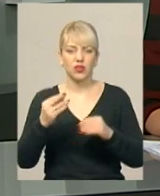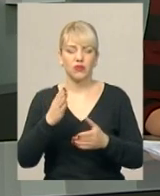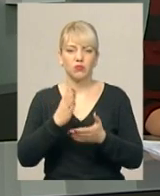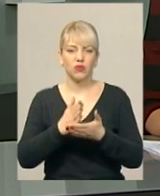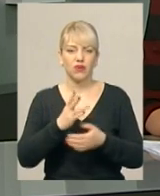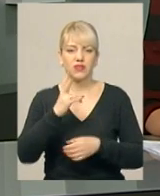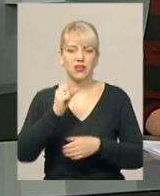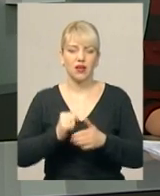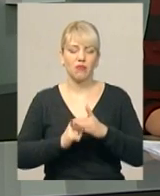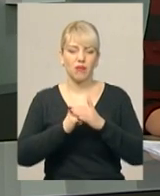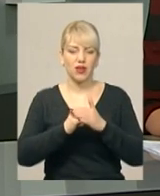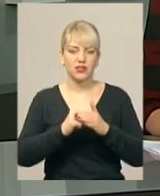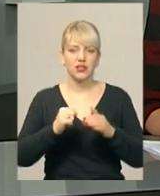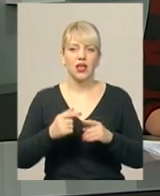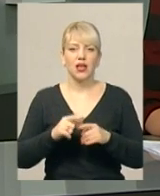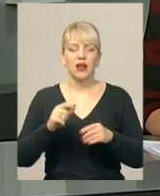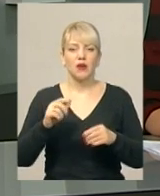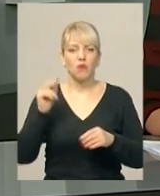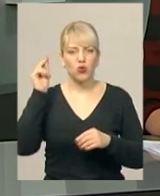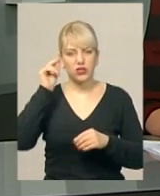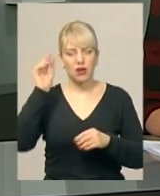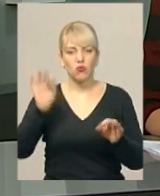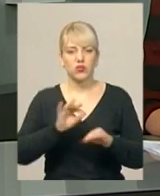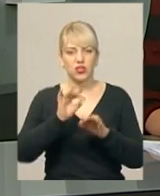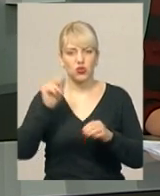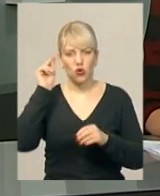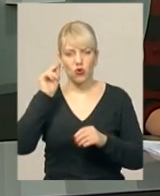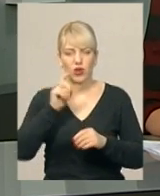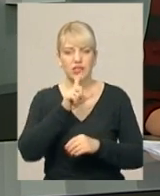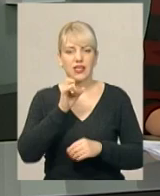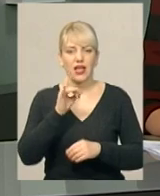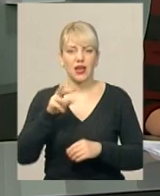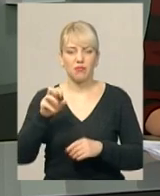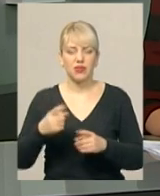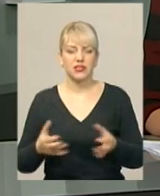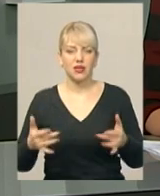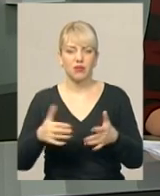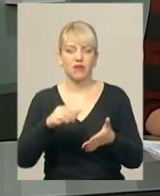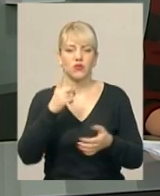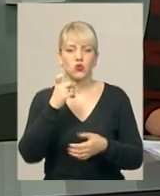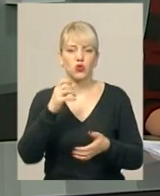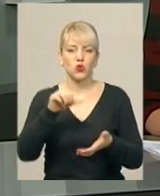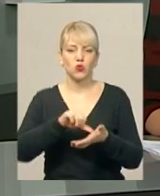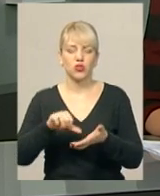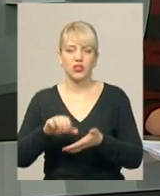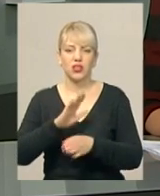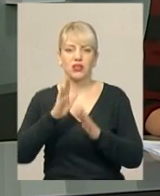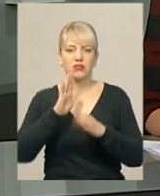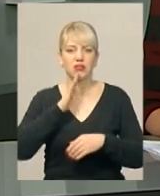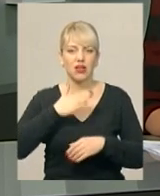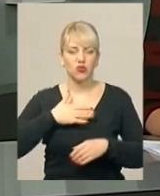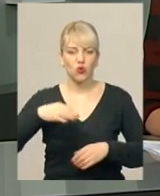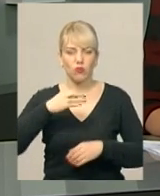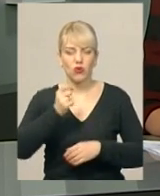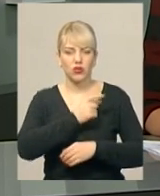базі музичного коледжу імені Владислава Заремби. Він зібрав у Хмельницькому майже сотню учасників не лише з нашої області, а й Одеси. Окрім